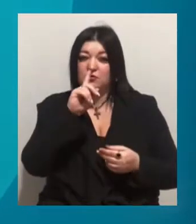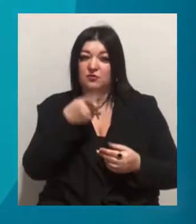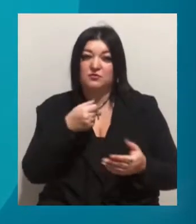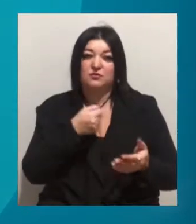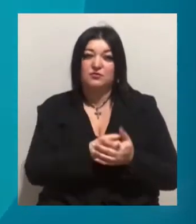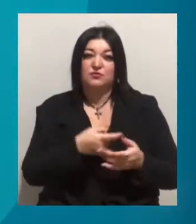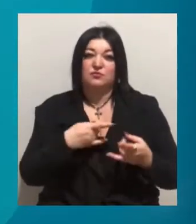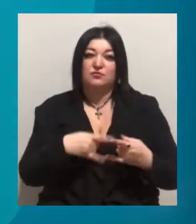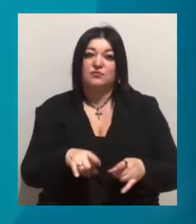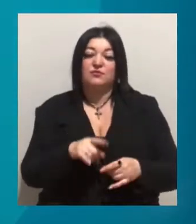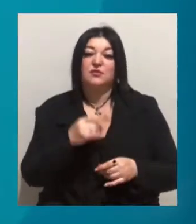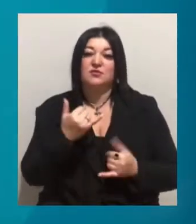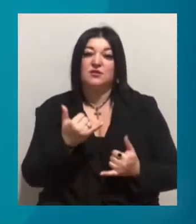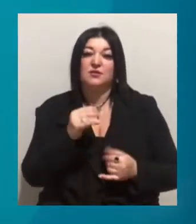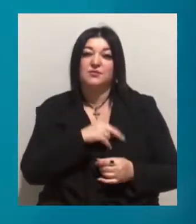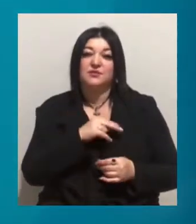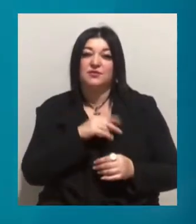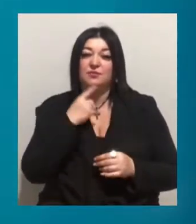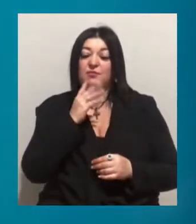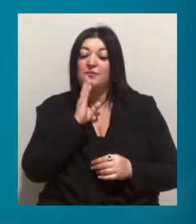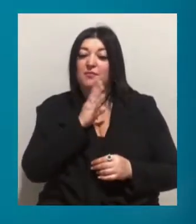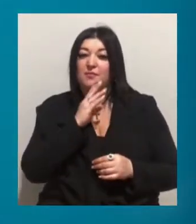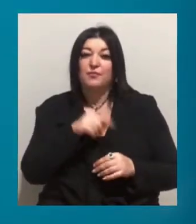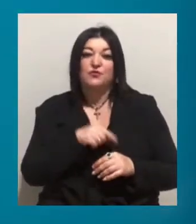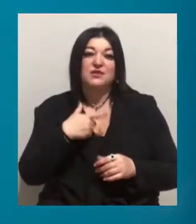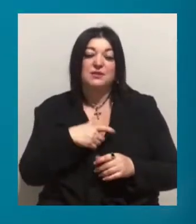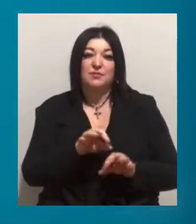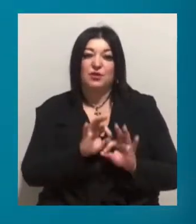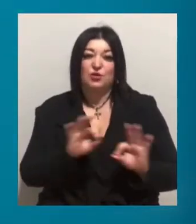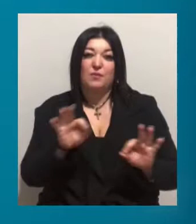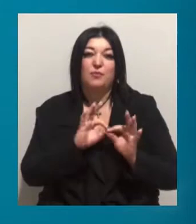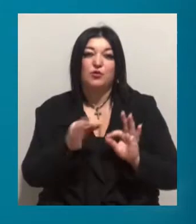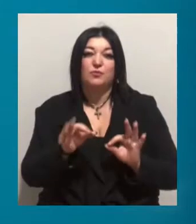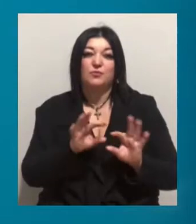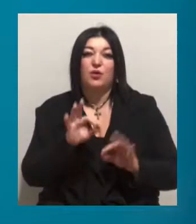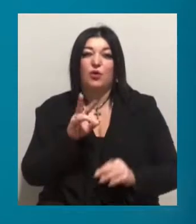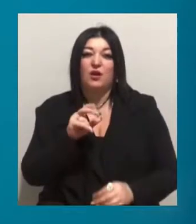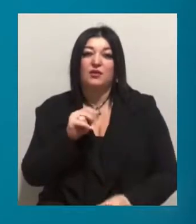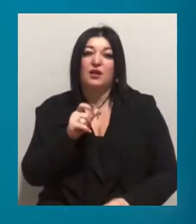словами працівників дельфінарію, почувають себе добре. Подробиці розповість Олена Халілова.